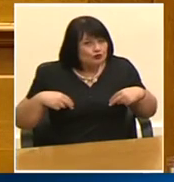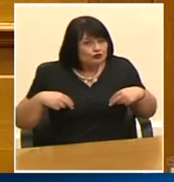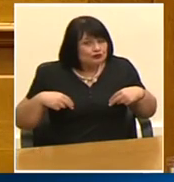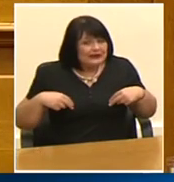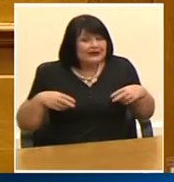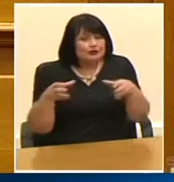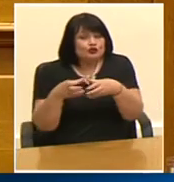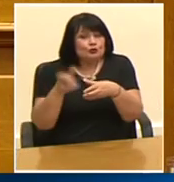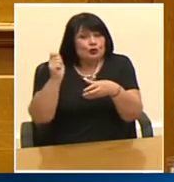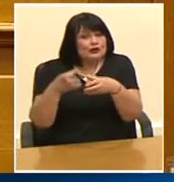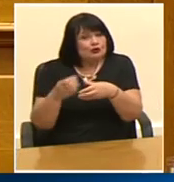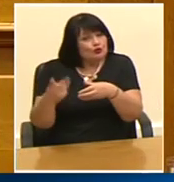του